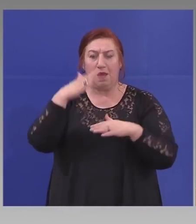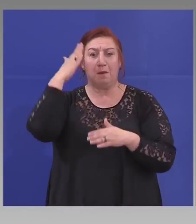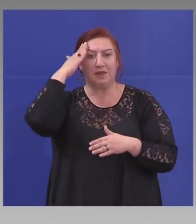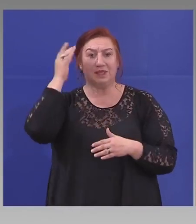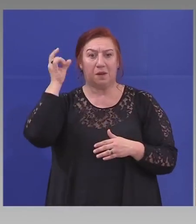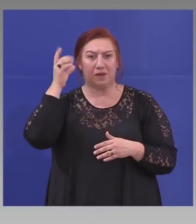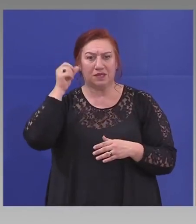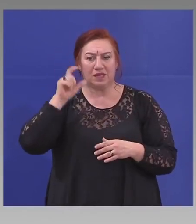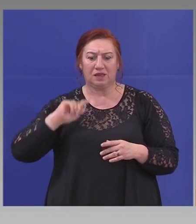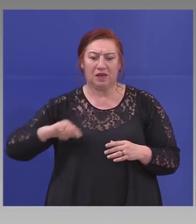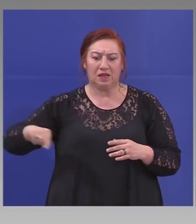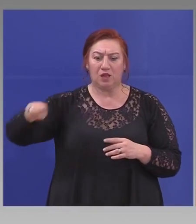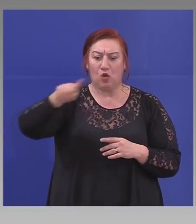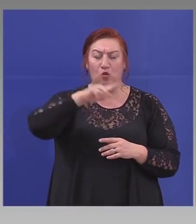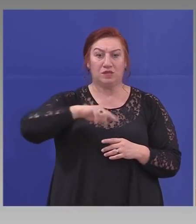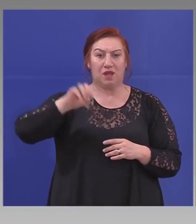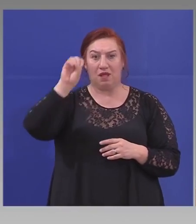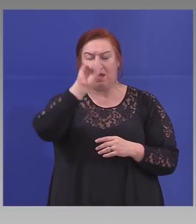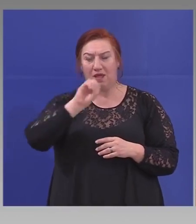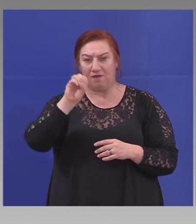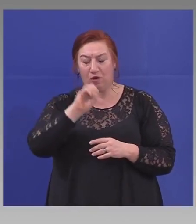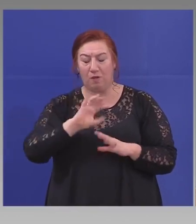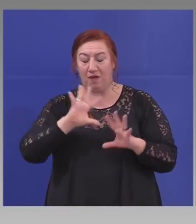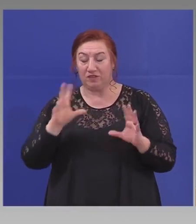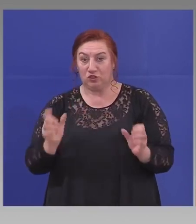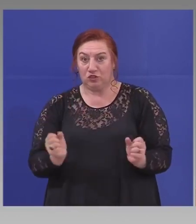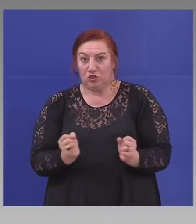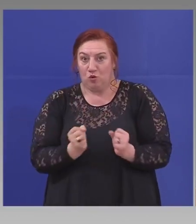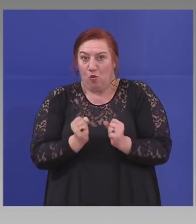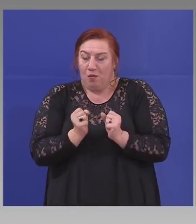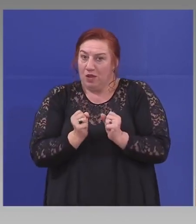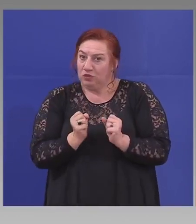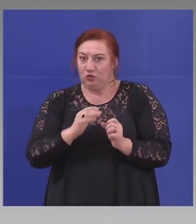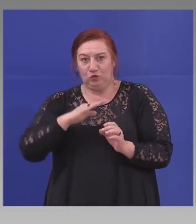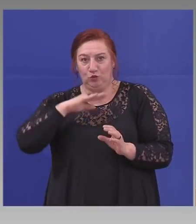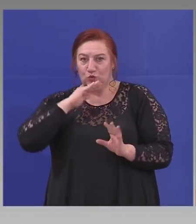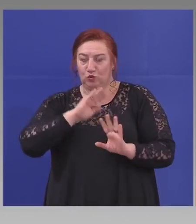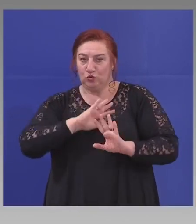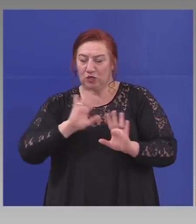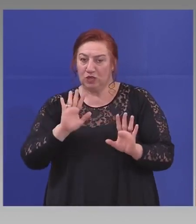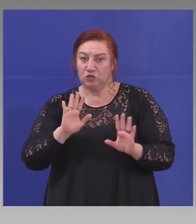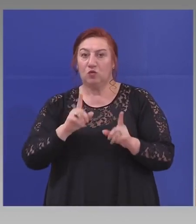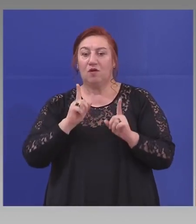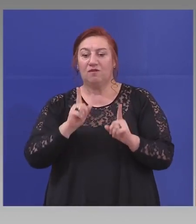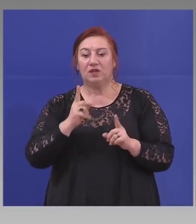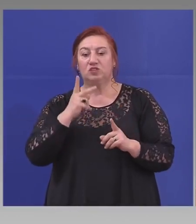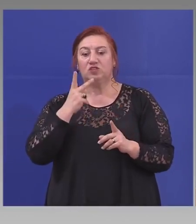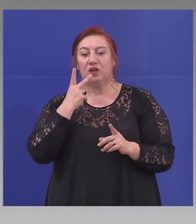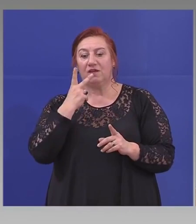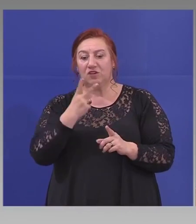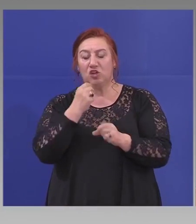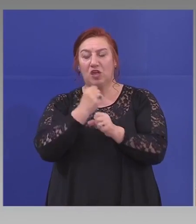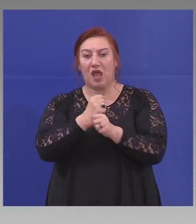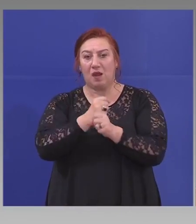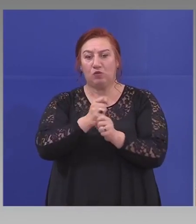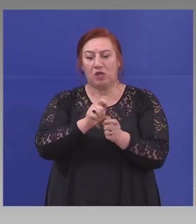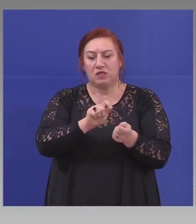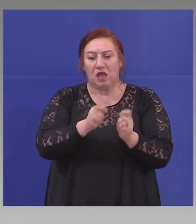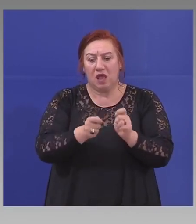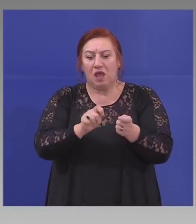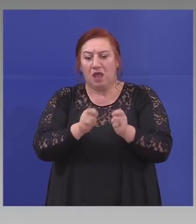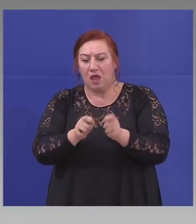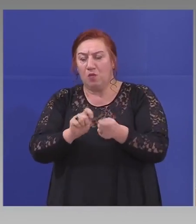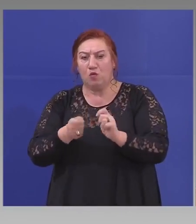всички са се стреснали достатъчно. Вече работата, виждате, се преустройва на много